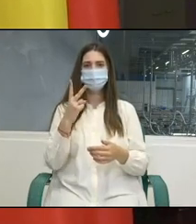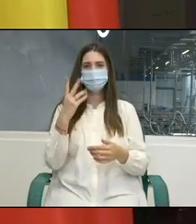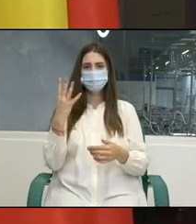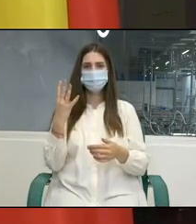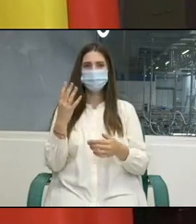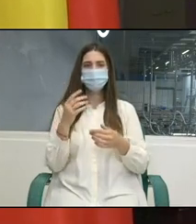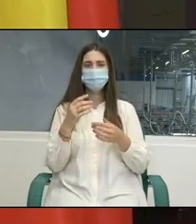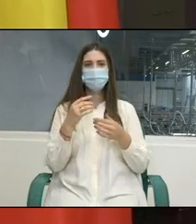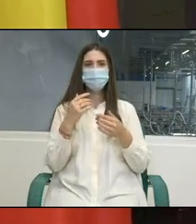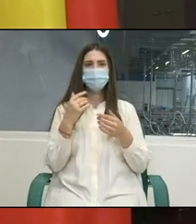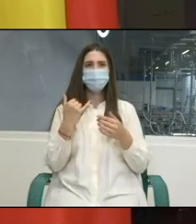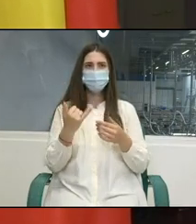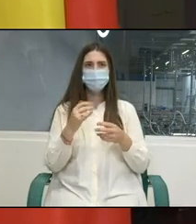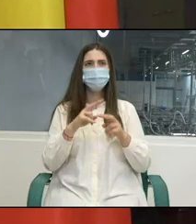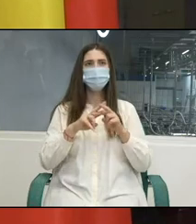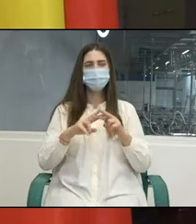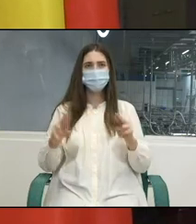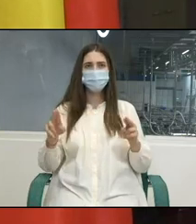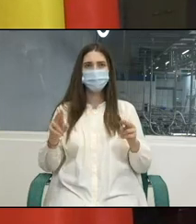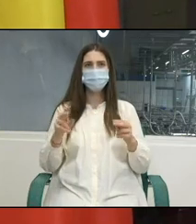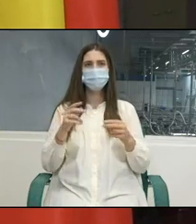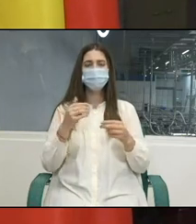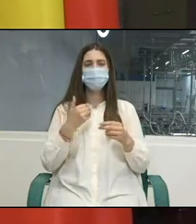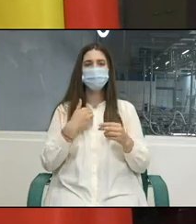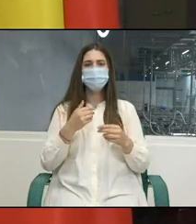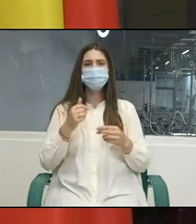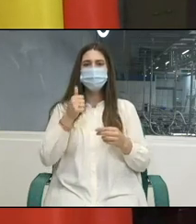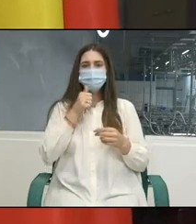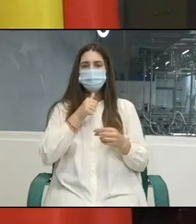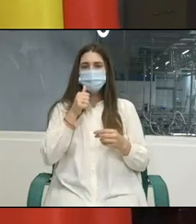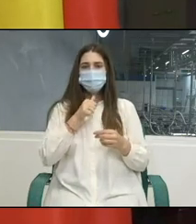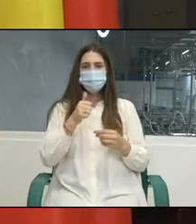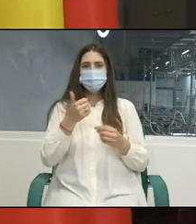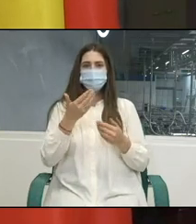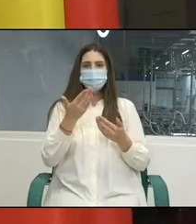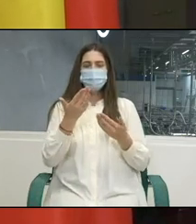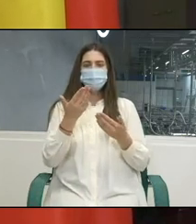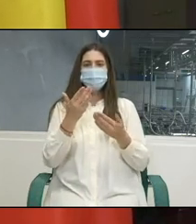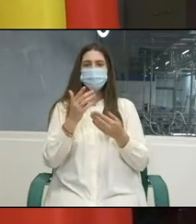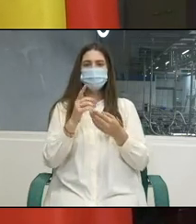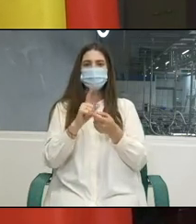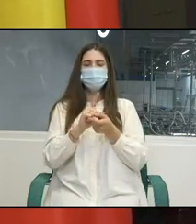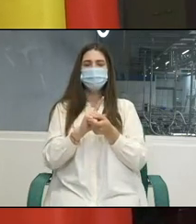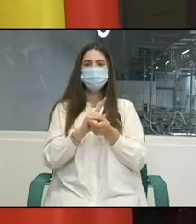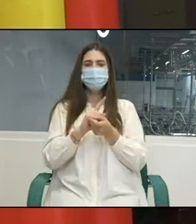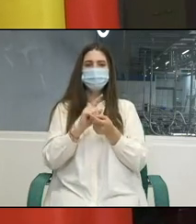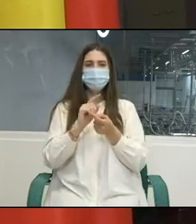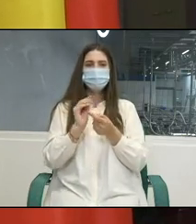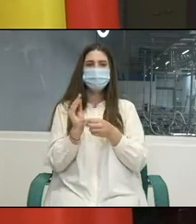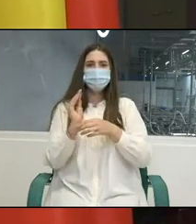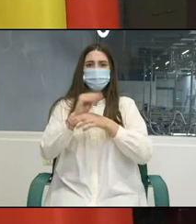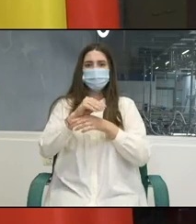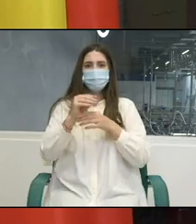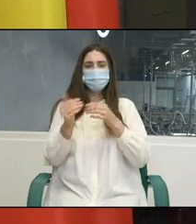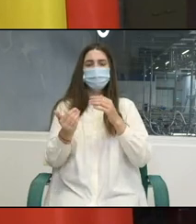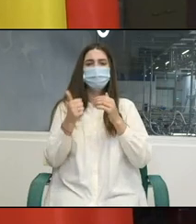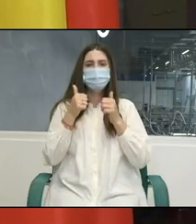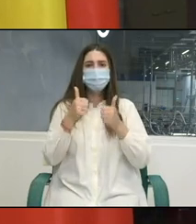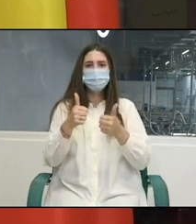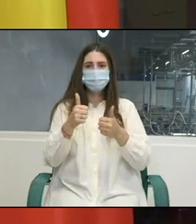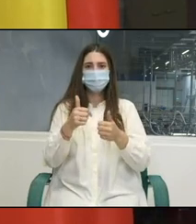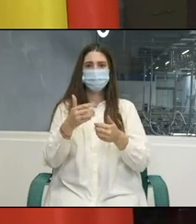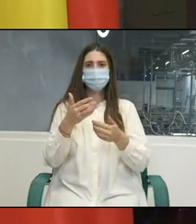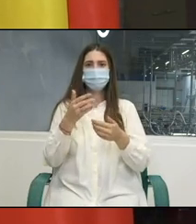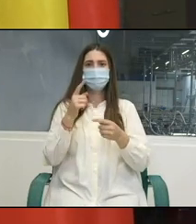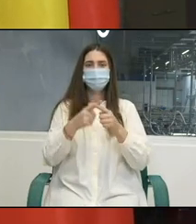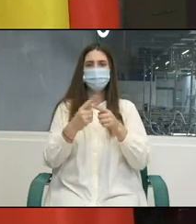am făcut același lucru. am încercat să însușim tot ce a fost mai bun în programele anterioare și